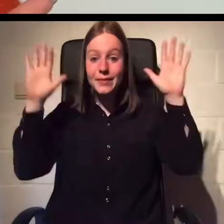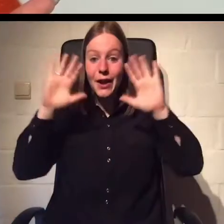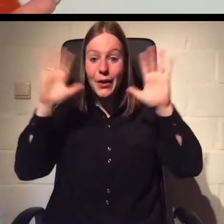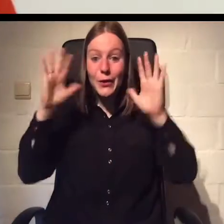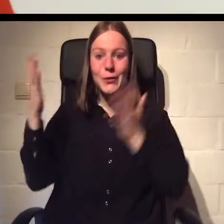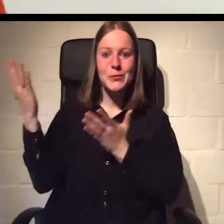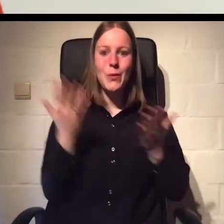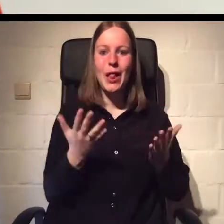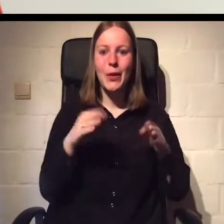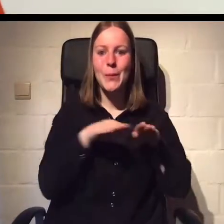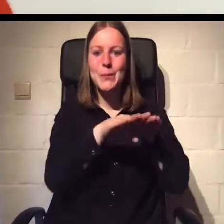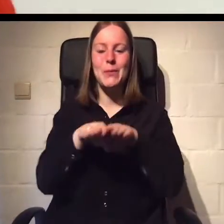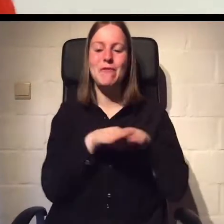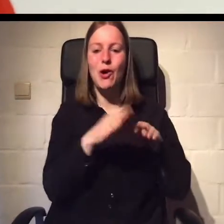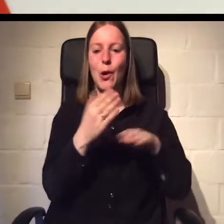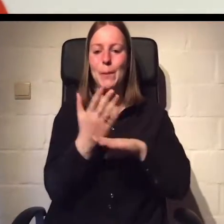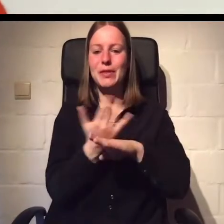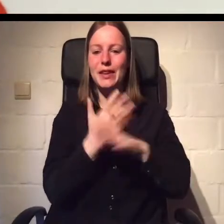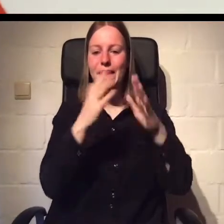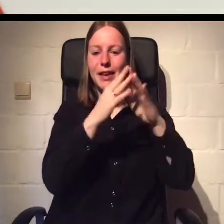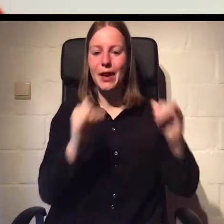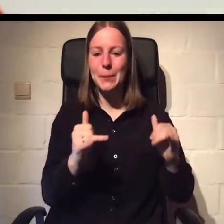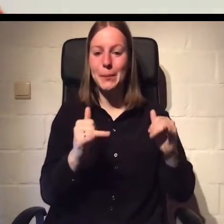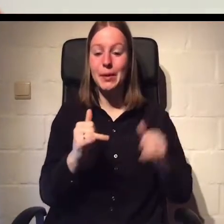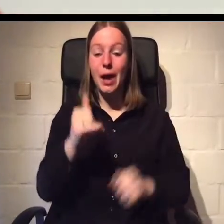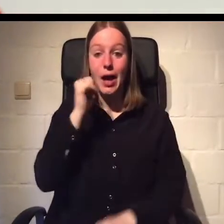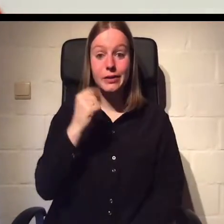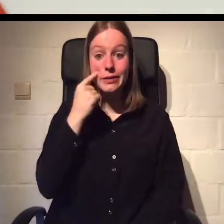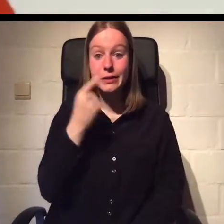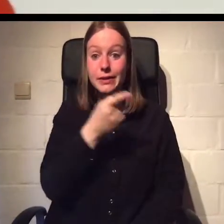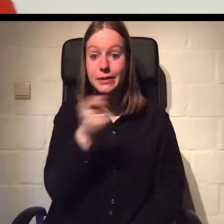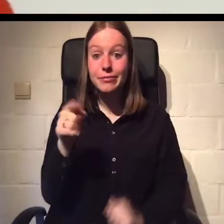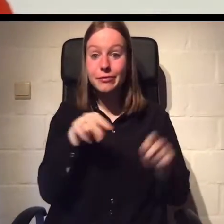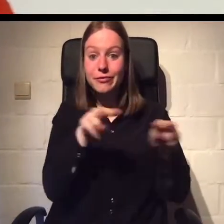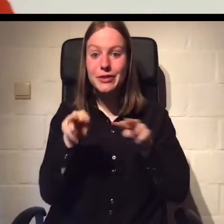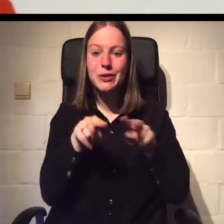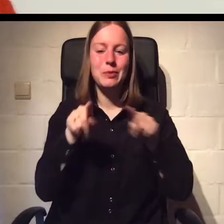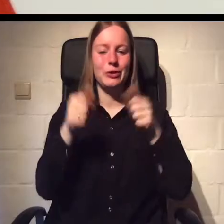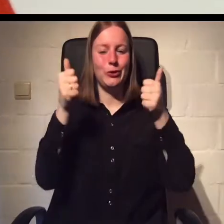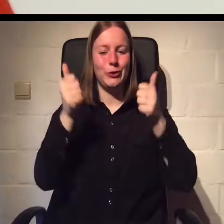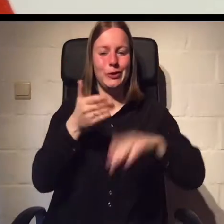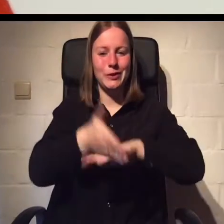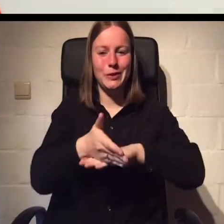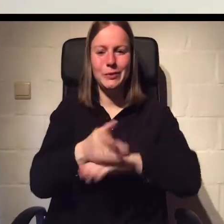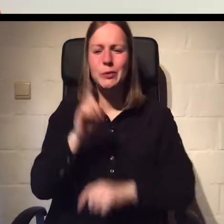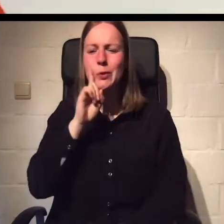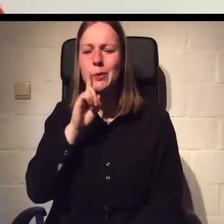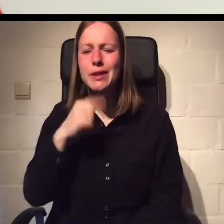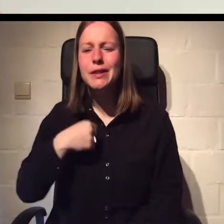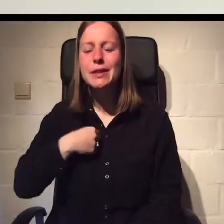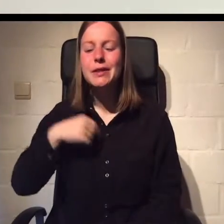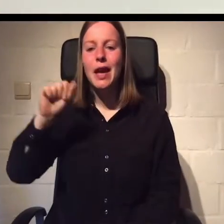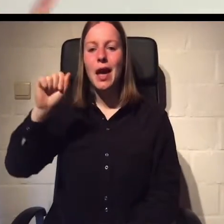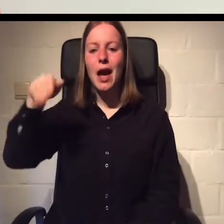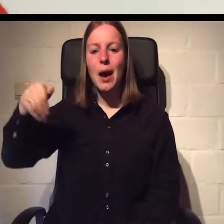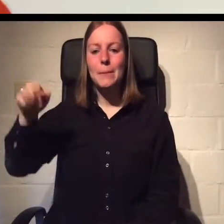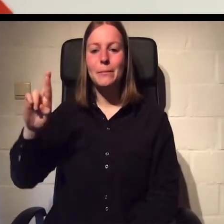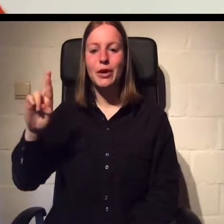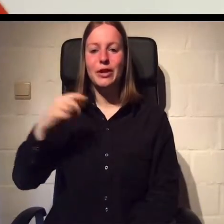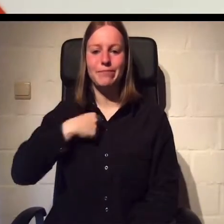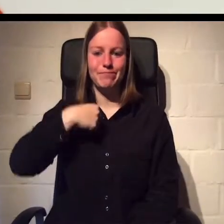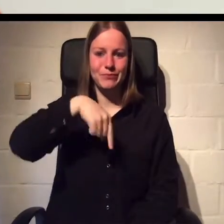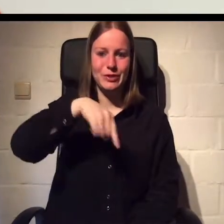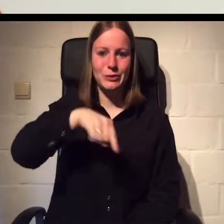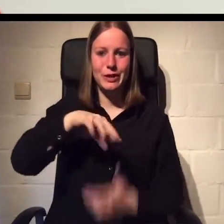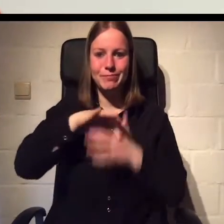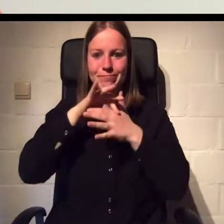Hey! Welkom op ons DigiCamp platform. Als je deze video ziet, dan ben je goed ingelogd. Mijn naam is Amber en ik zal de